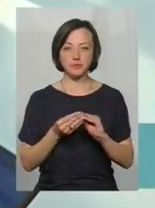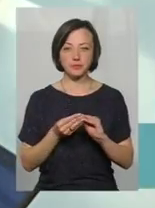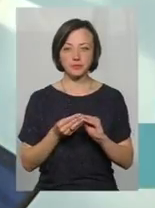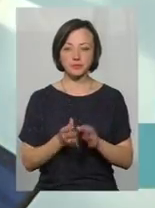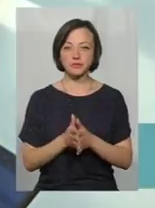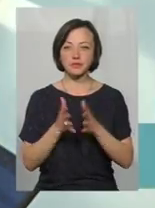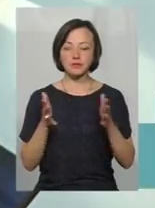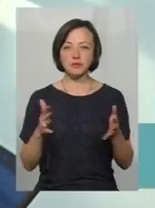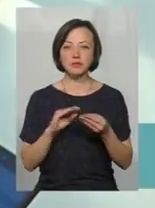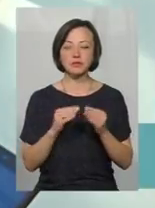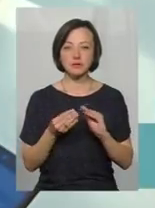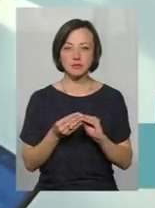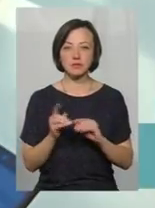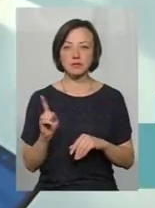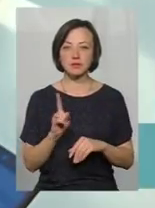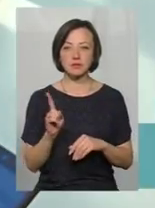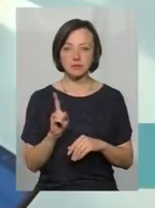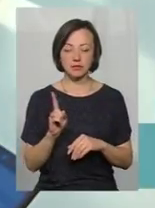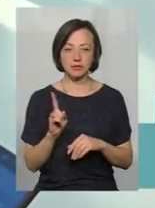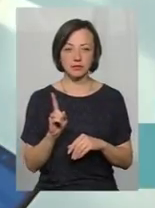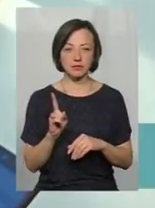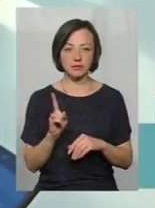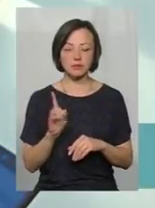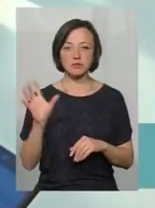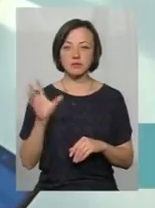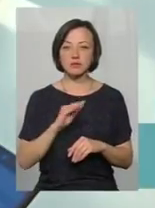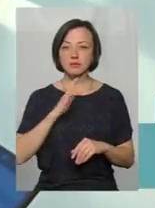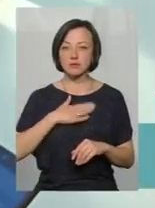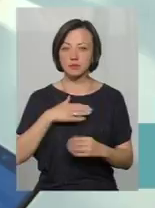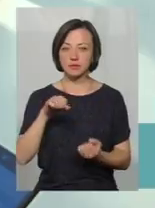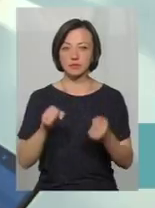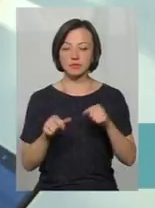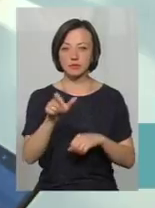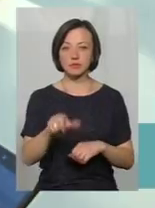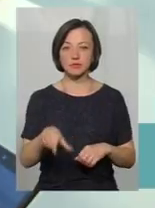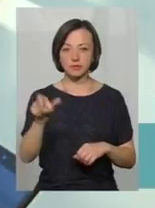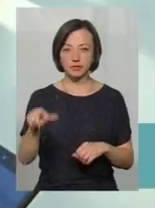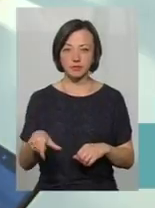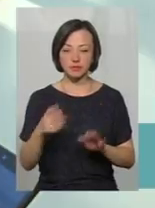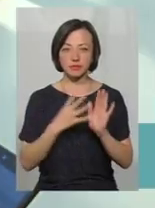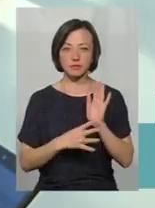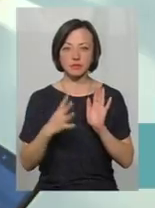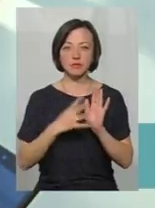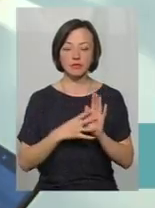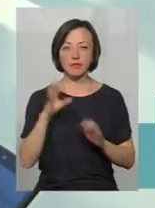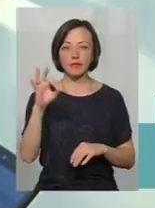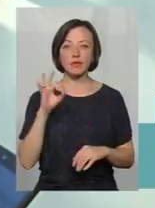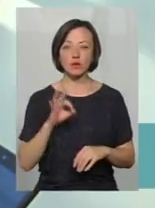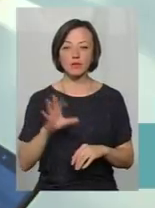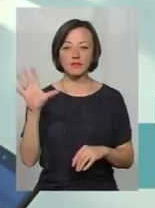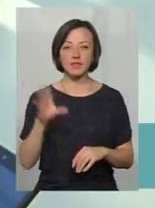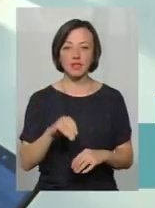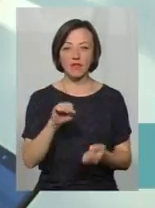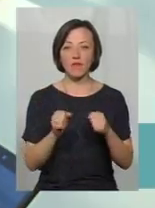є величезна проблема, це те, що всі наші водії, 99, можливо, 100% всіх водіїв, вони